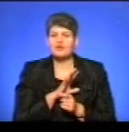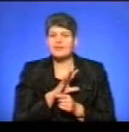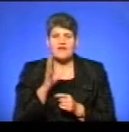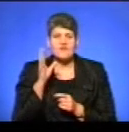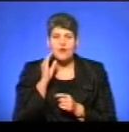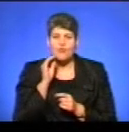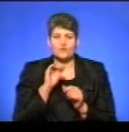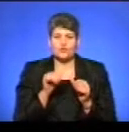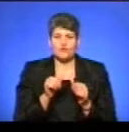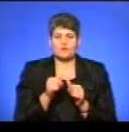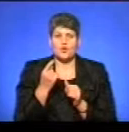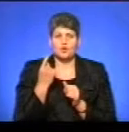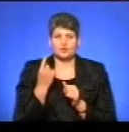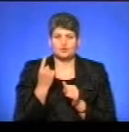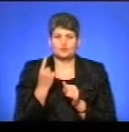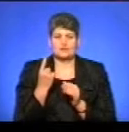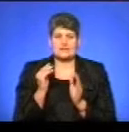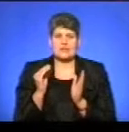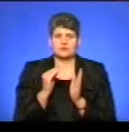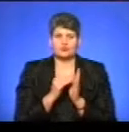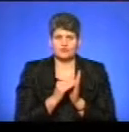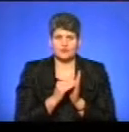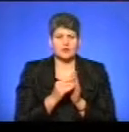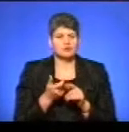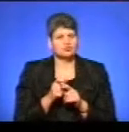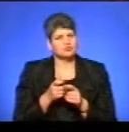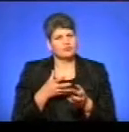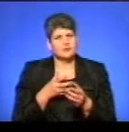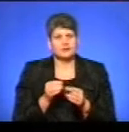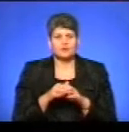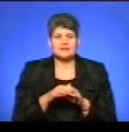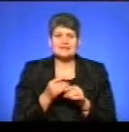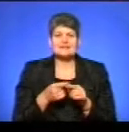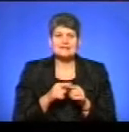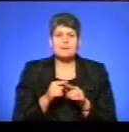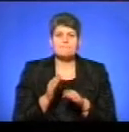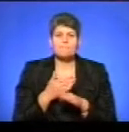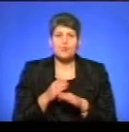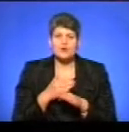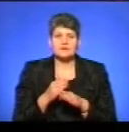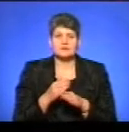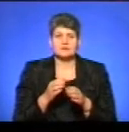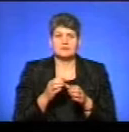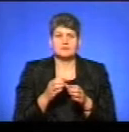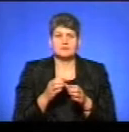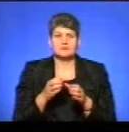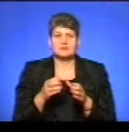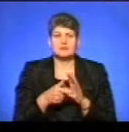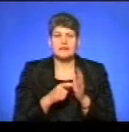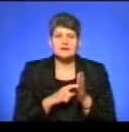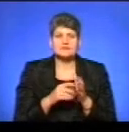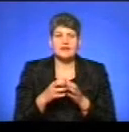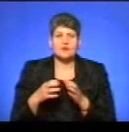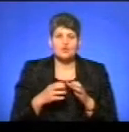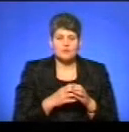у формулі одну складову, яка суттєво вплинула на розрахунок – це поділ класів на групи. Мається на